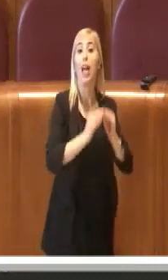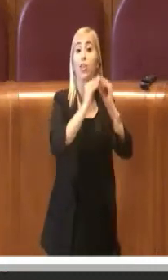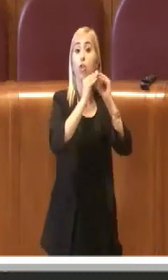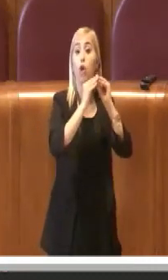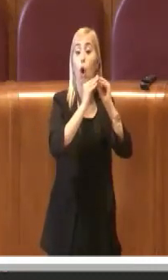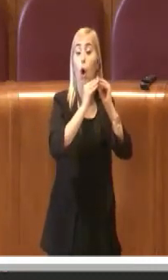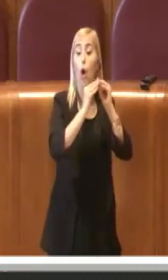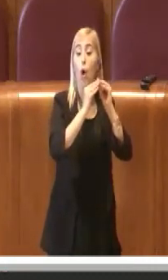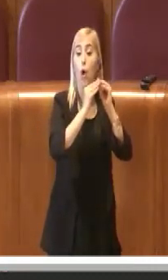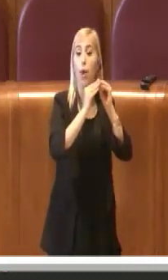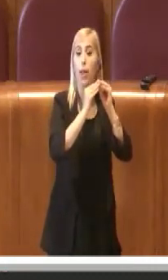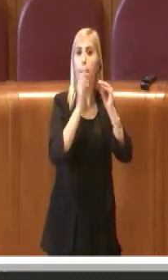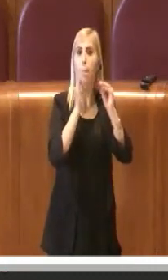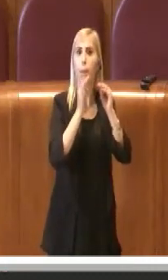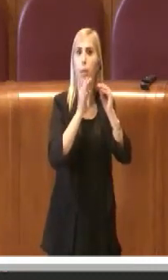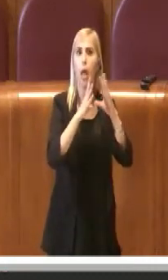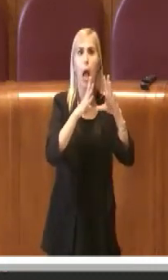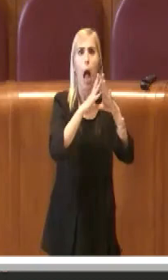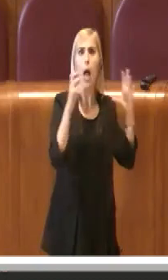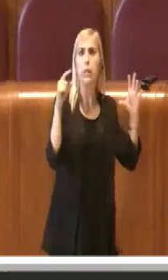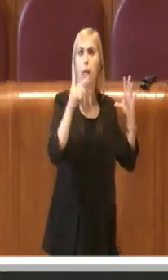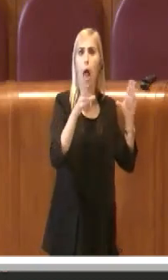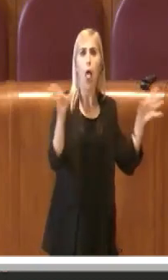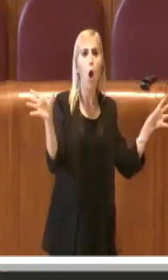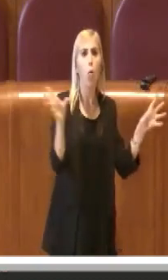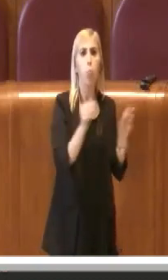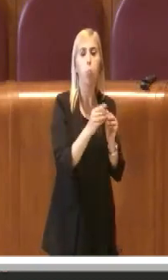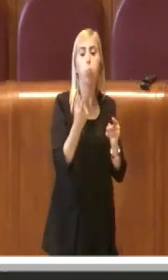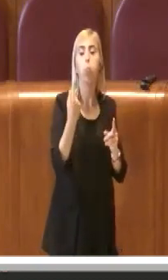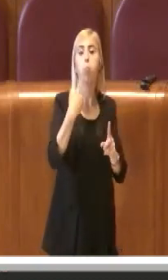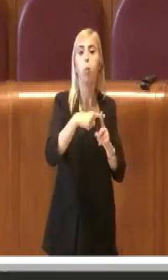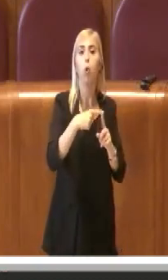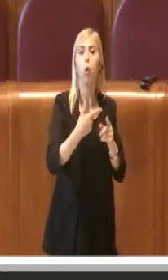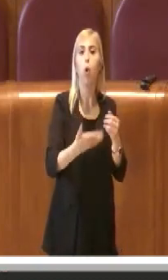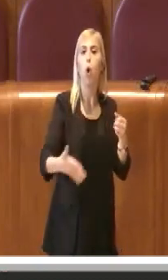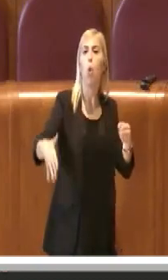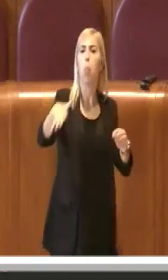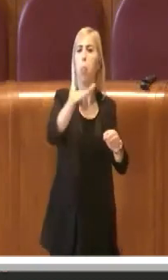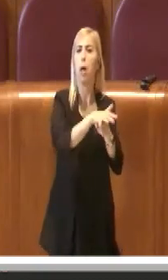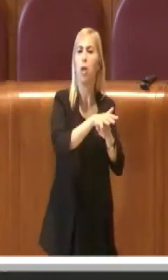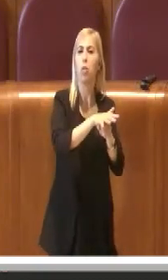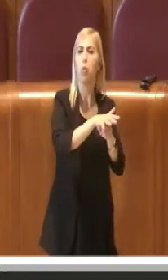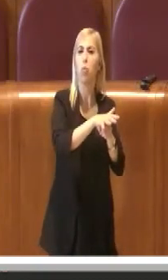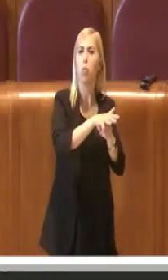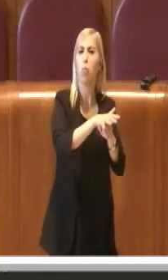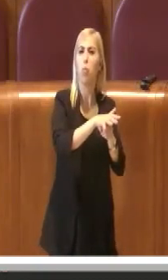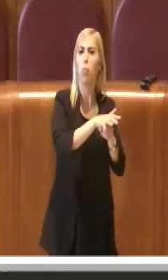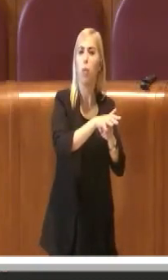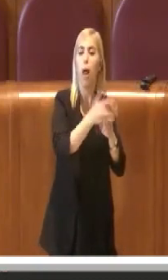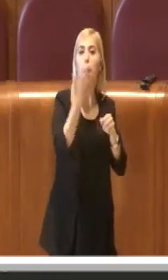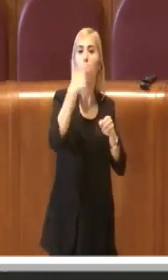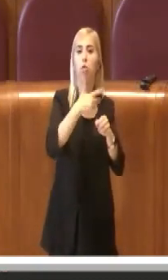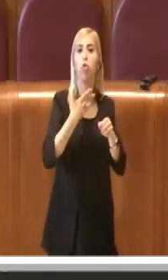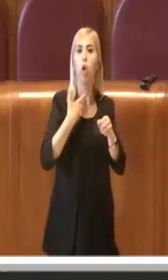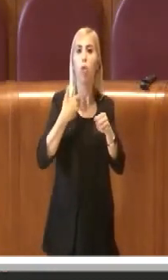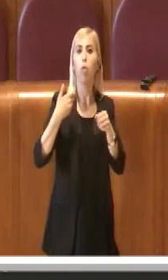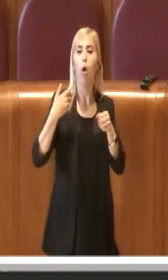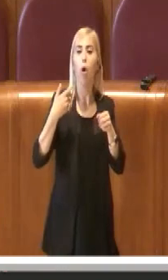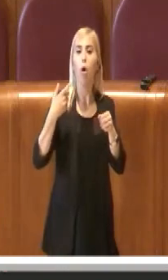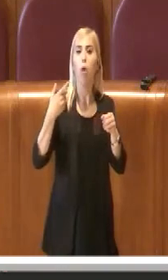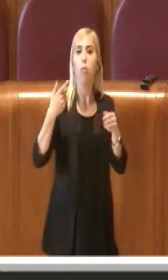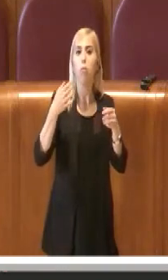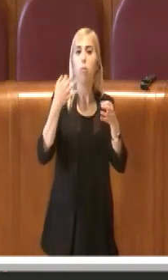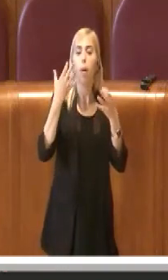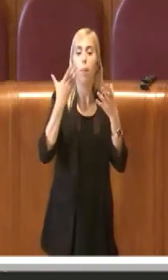tutto il resto del casale, particolare della copertura che sempre aveva numerose infiltrazioni e